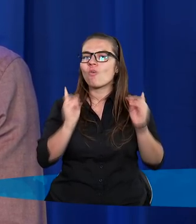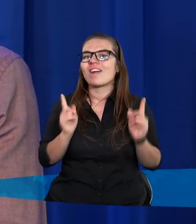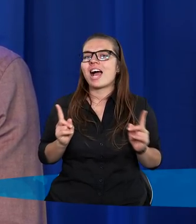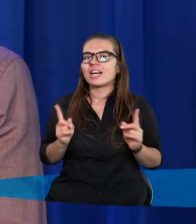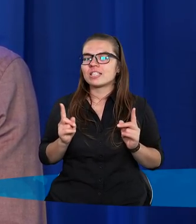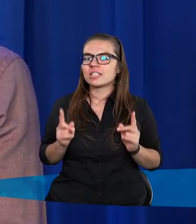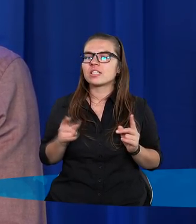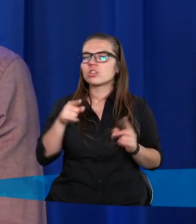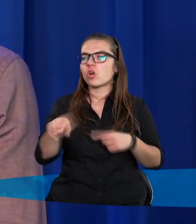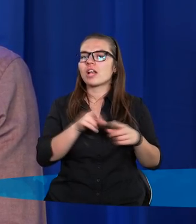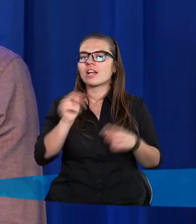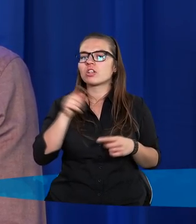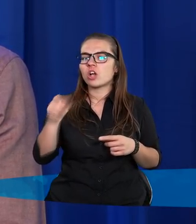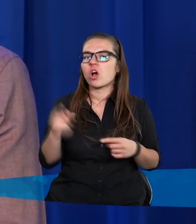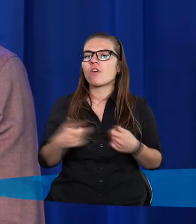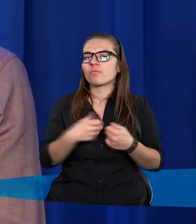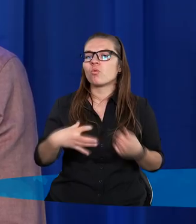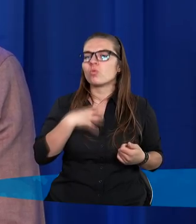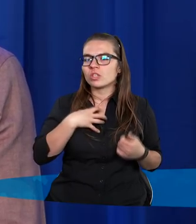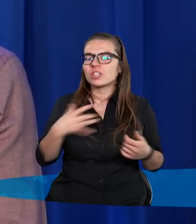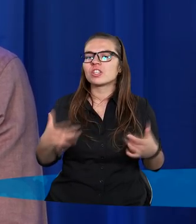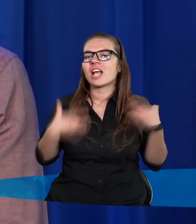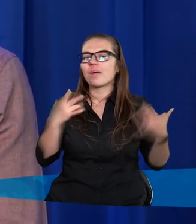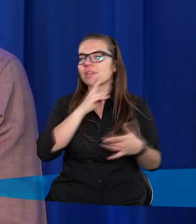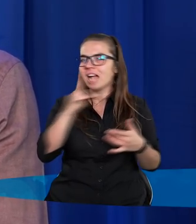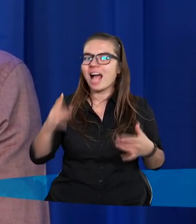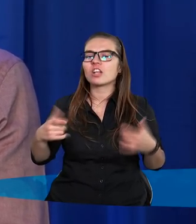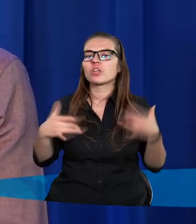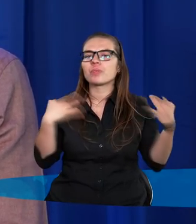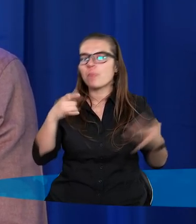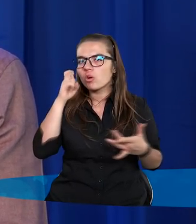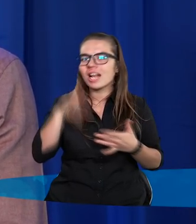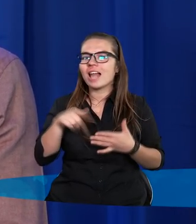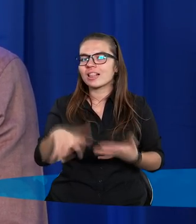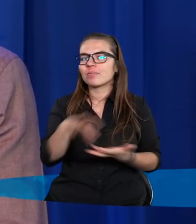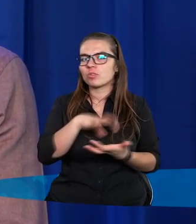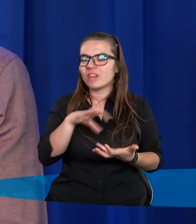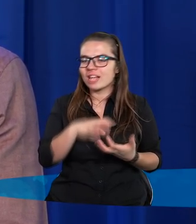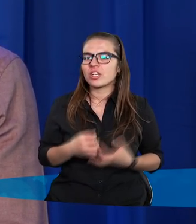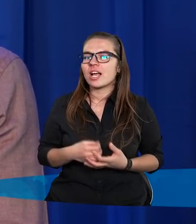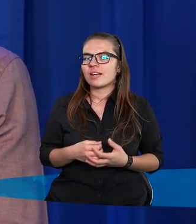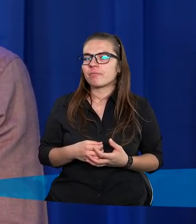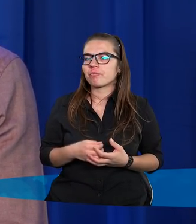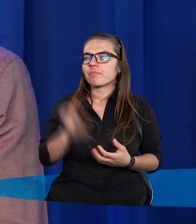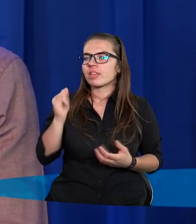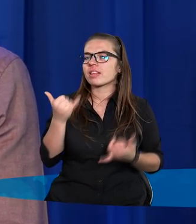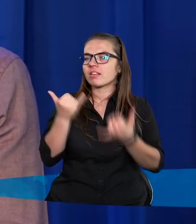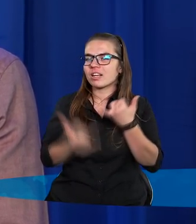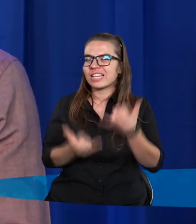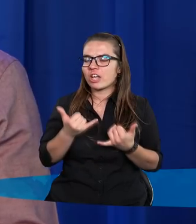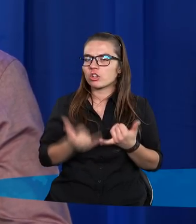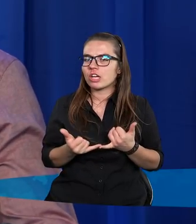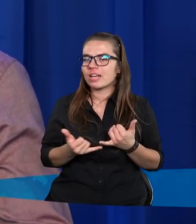to znaczy, że on współcierpi z każdym cierpiącym człowiekiem na tym świecie. I jeżeli